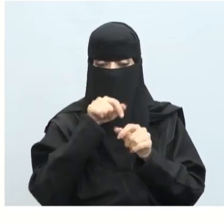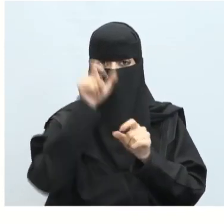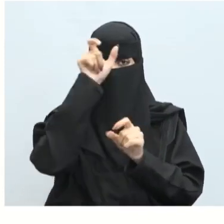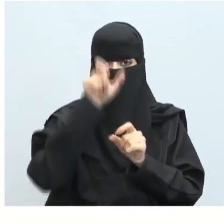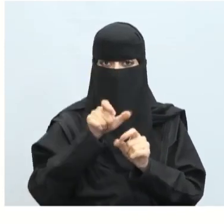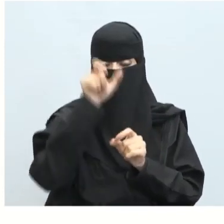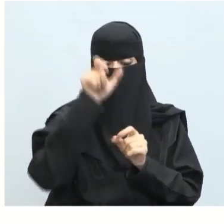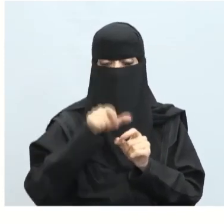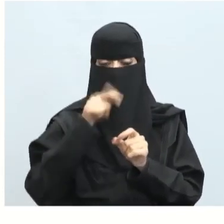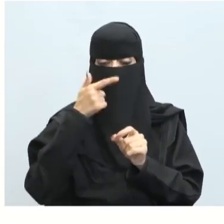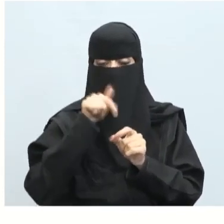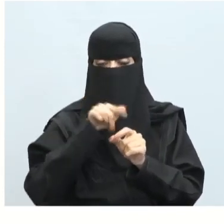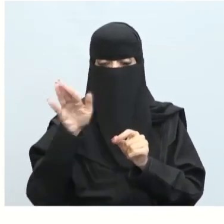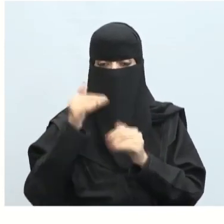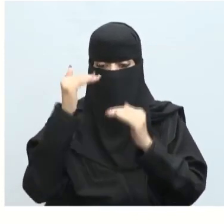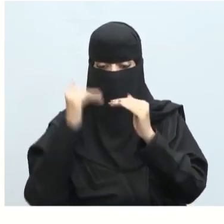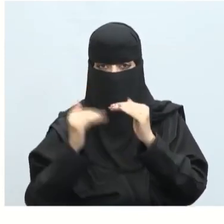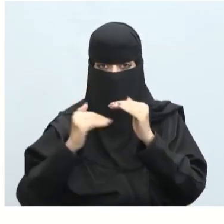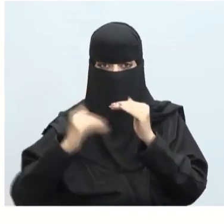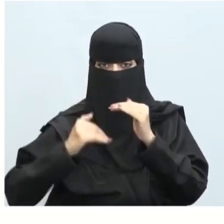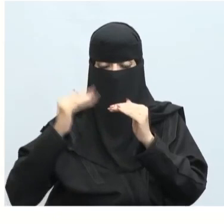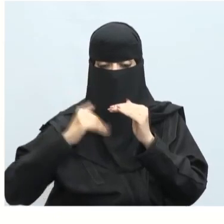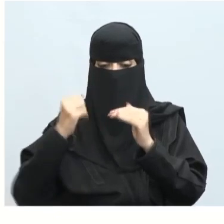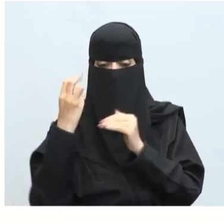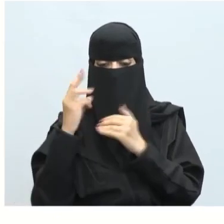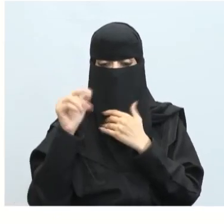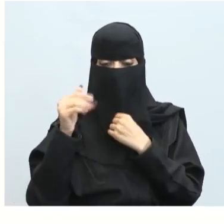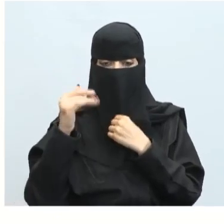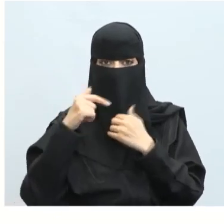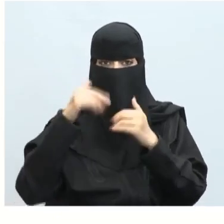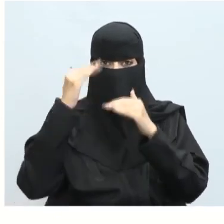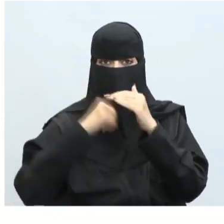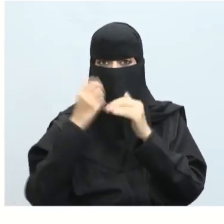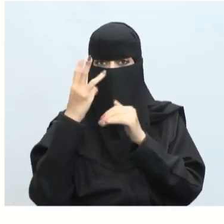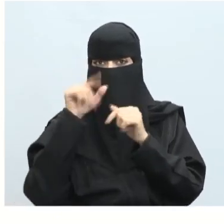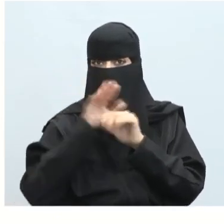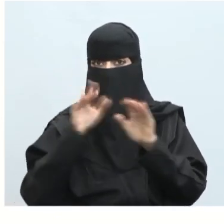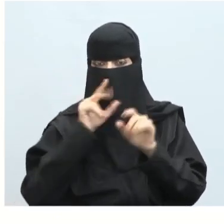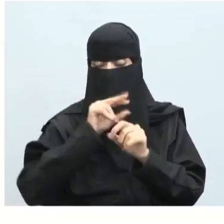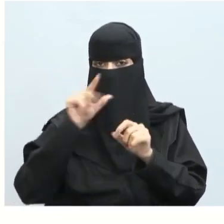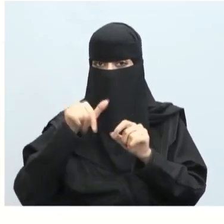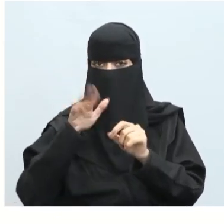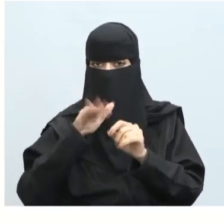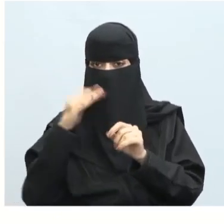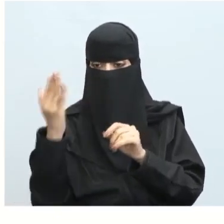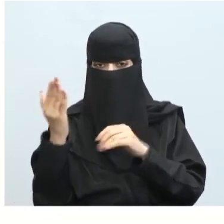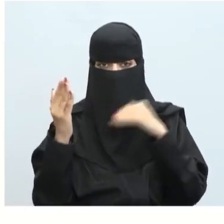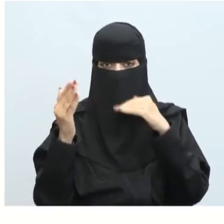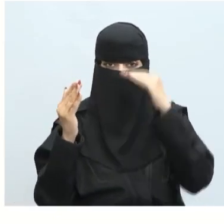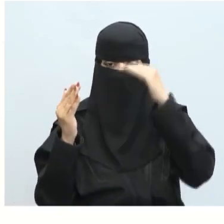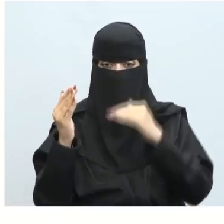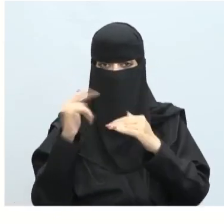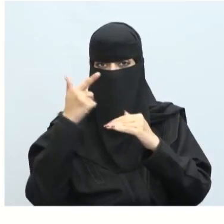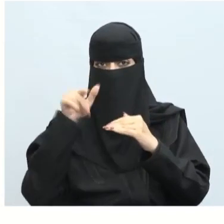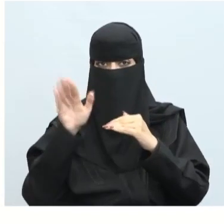العمودية إلى Bottom الأسفل 3 نلاحظ رقم ثلاثة ليس مطابق بين الhorizontal والVertical